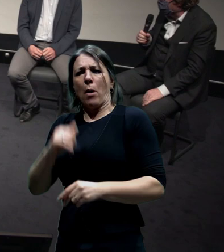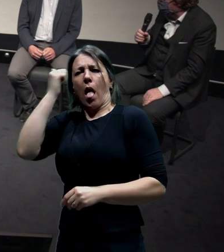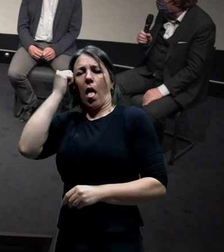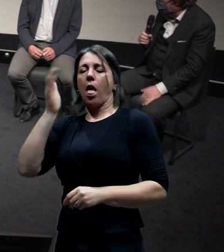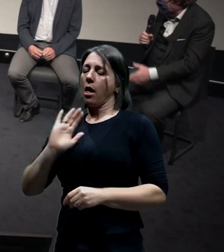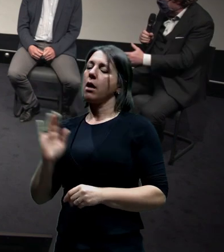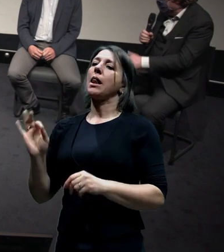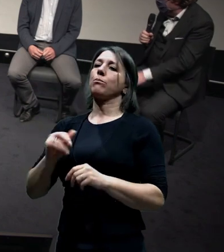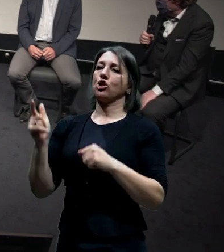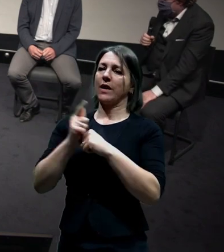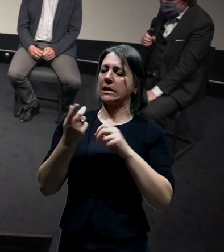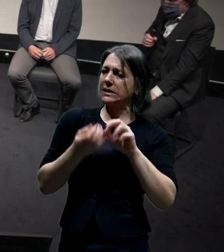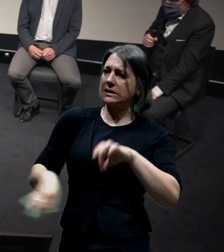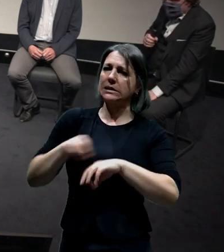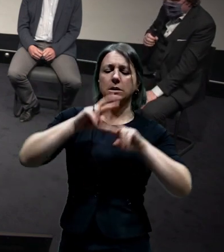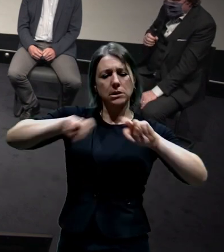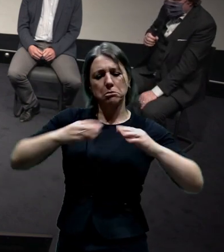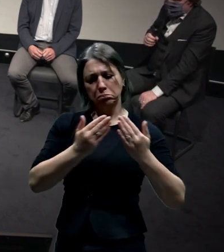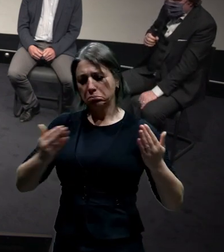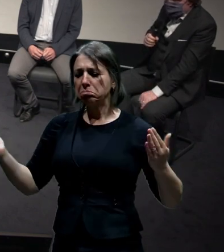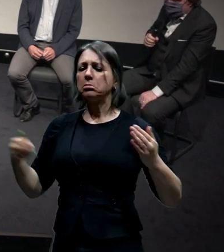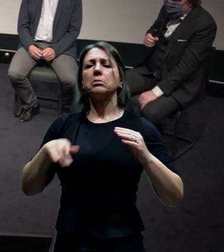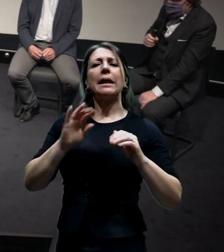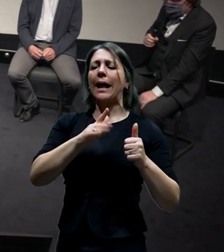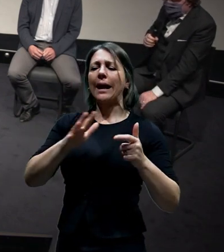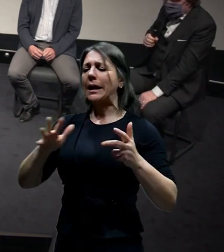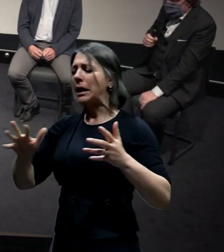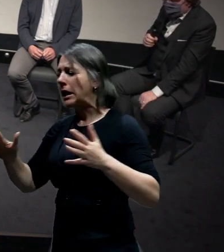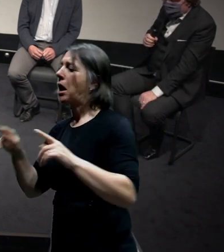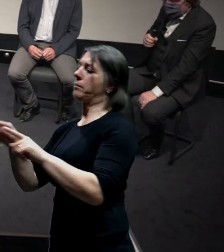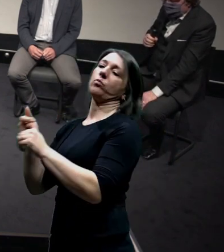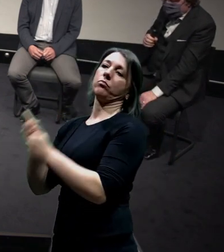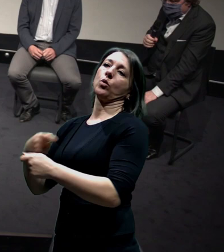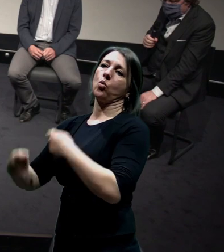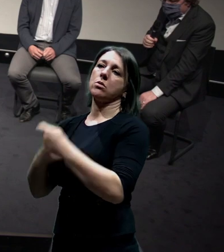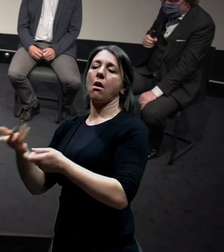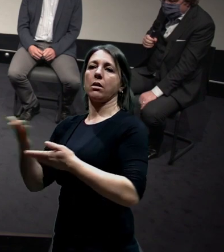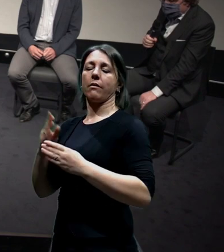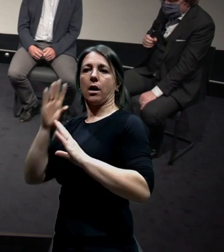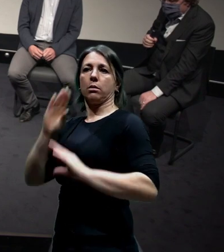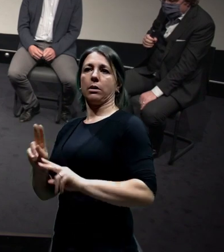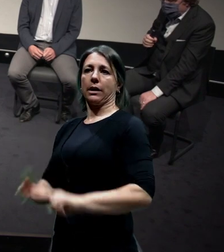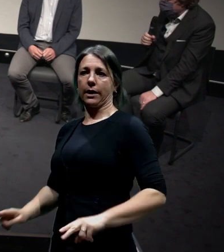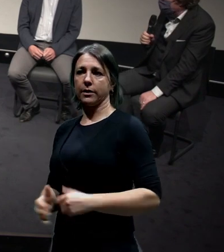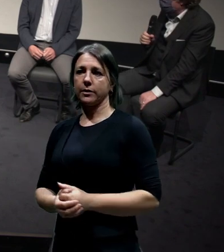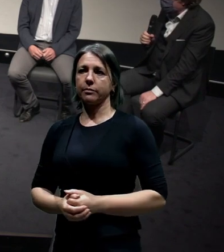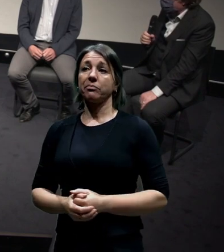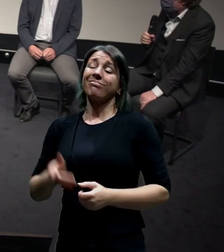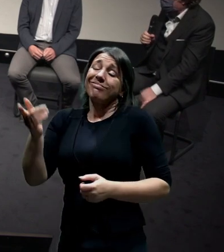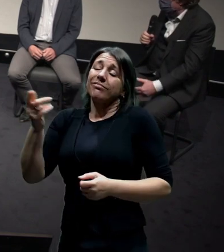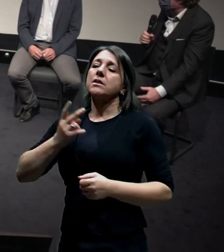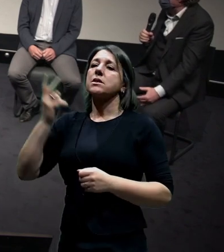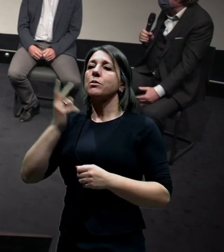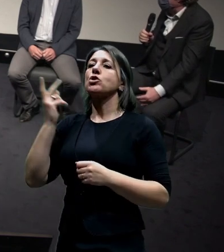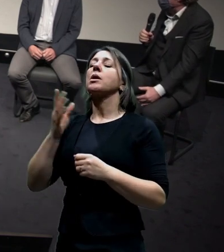pozitivní. A to, že se ve městě má bourat pouze v případě, kdy to přináší nějakou